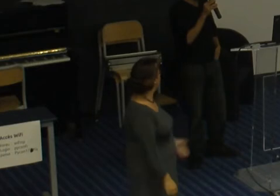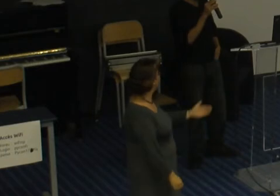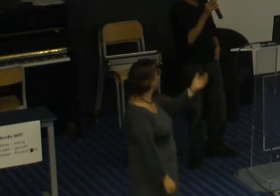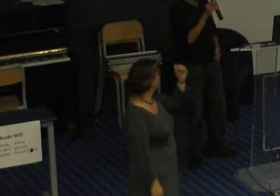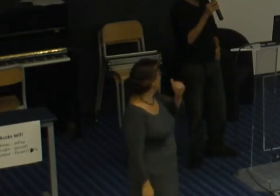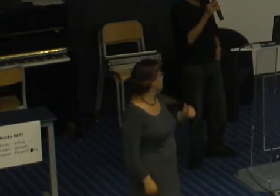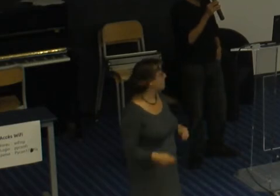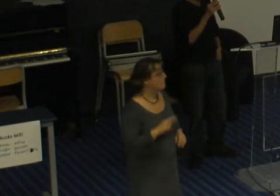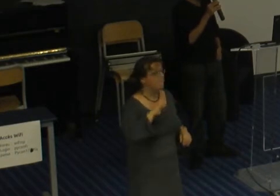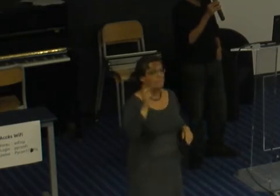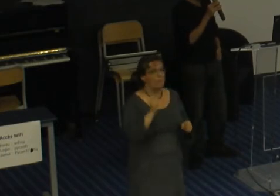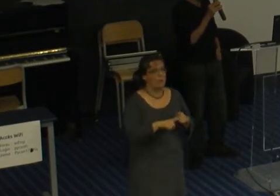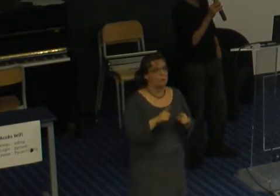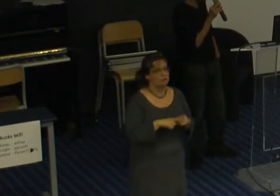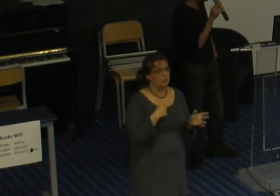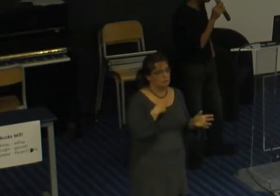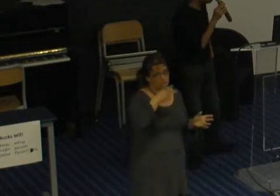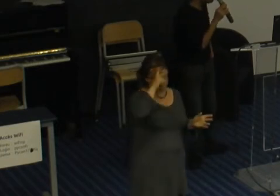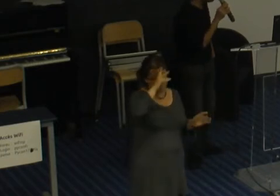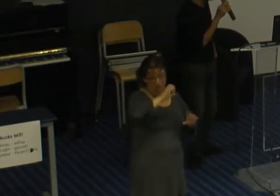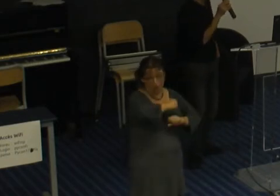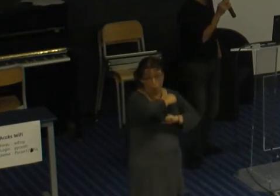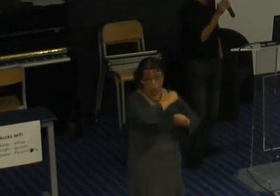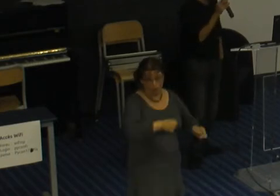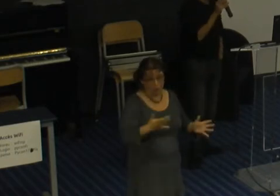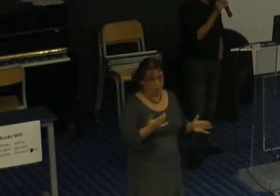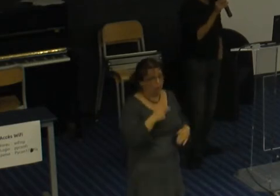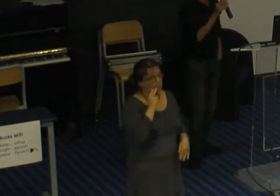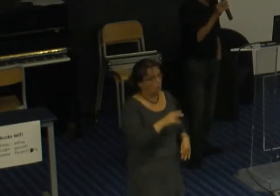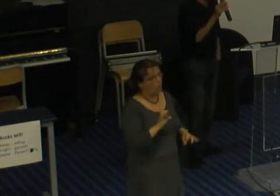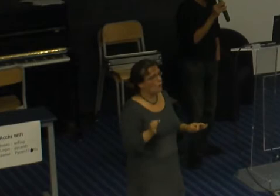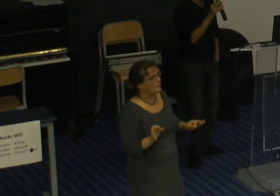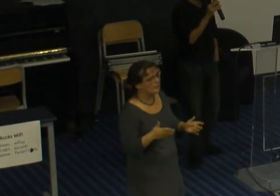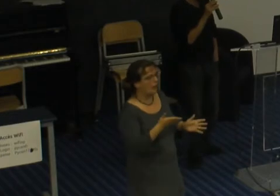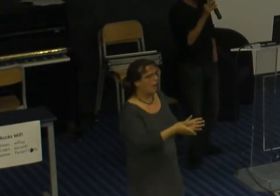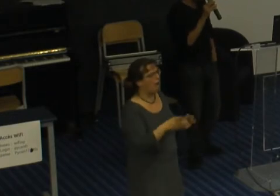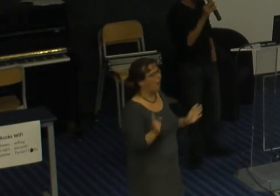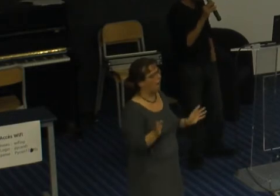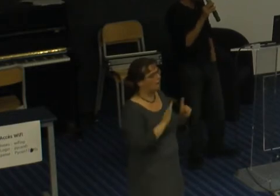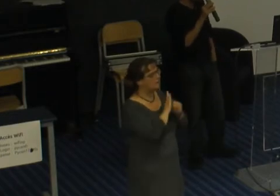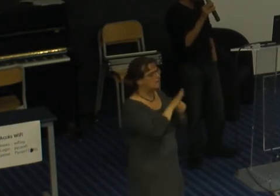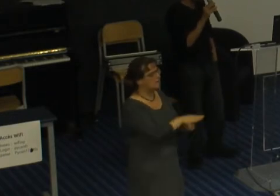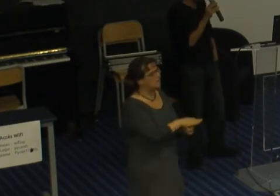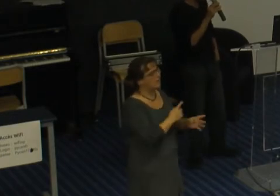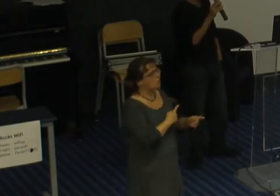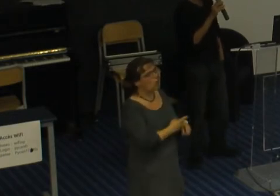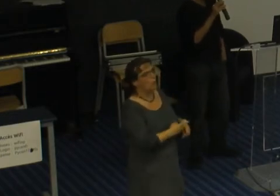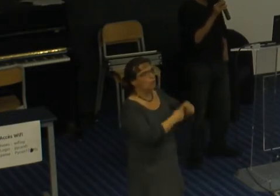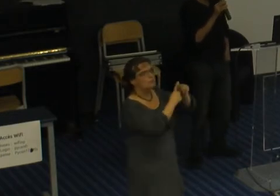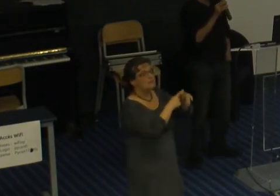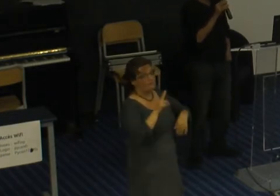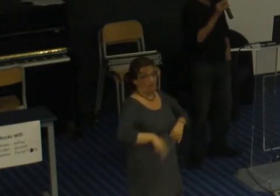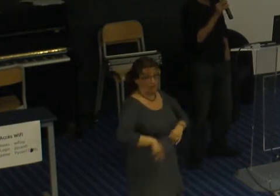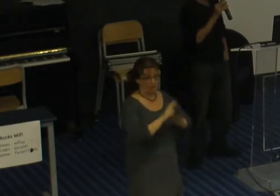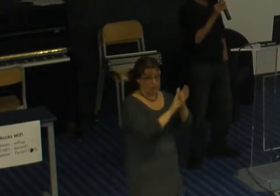aberration pour moi c'est considérer que la discrimination positive c'est de la discrimination tout court je suis d'accord que le terme est très mal